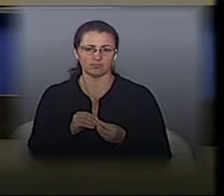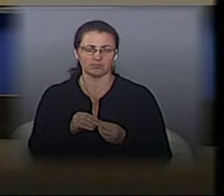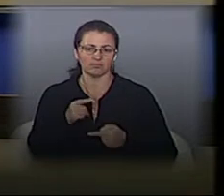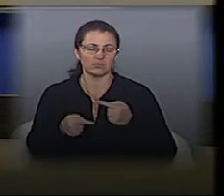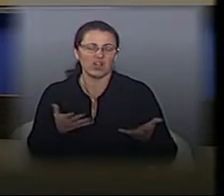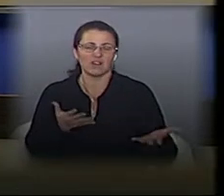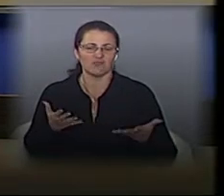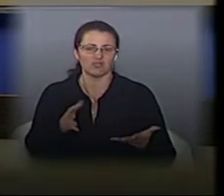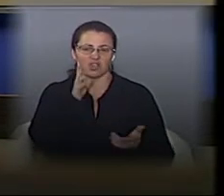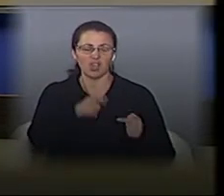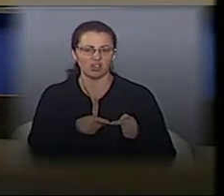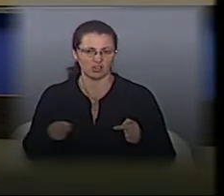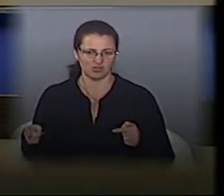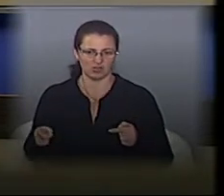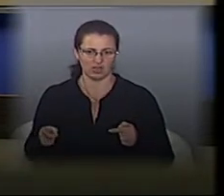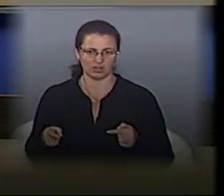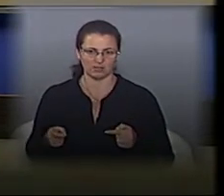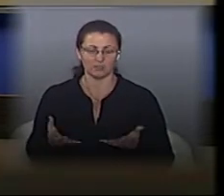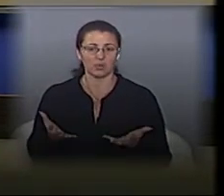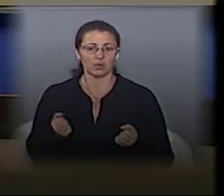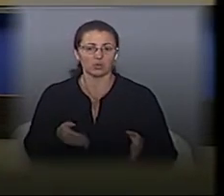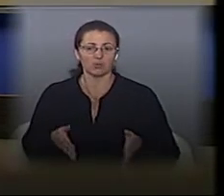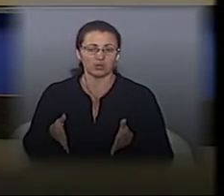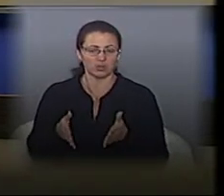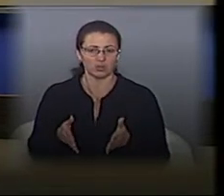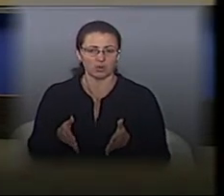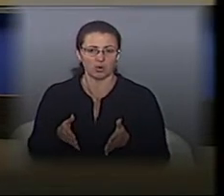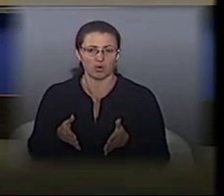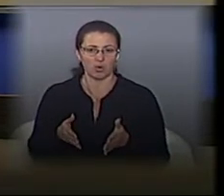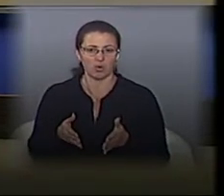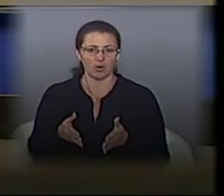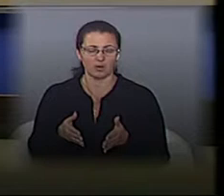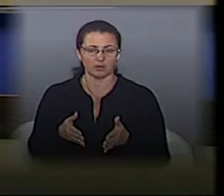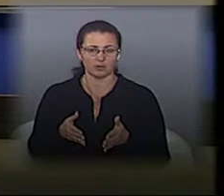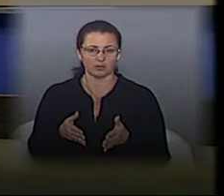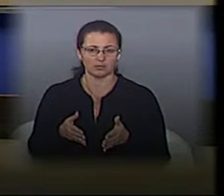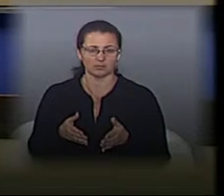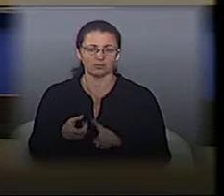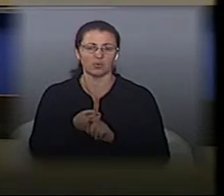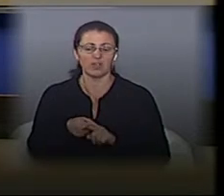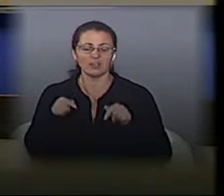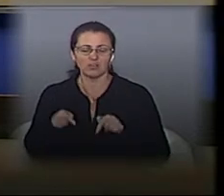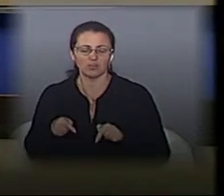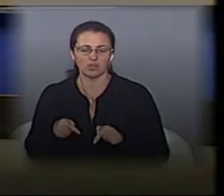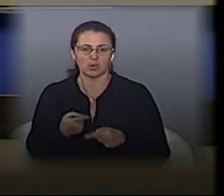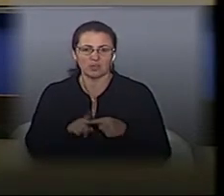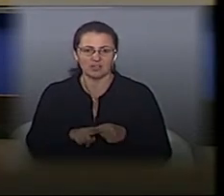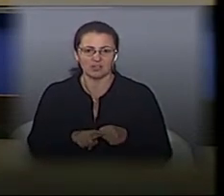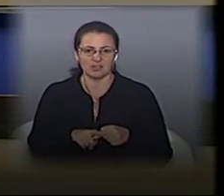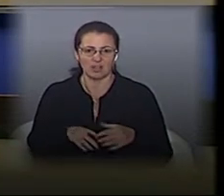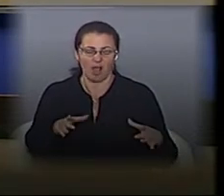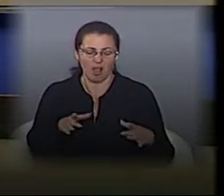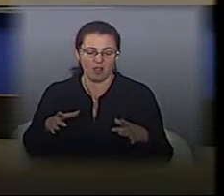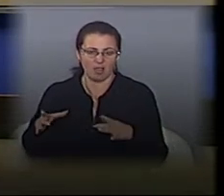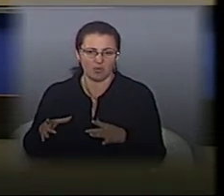що, відповідні, ну, утримання дороги полягає в тому, і щоби піднімати ці люки, так? Знову таки, належне